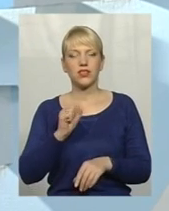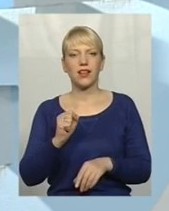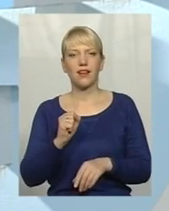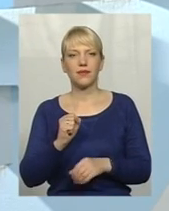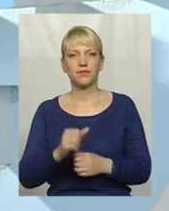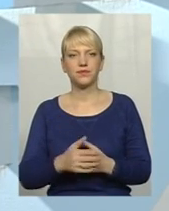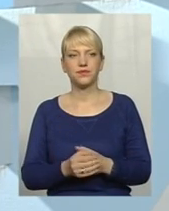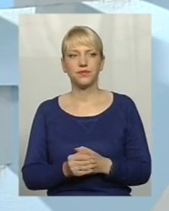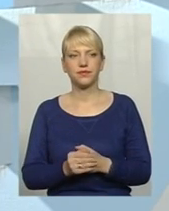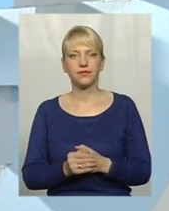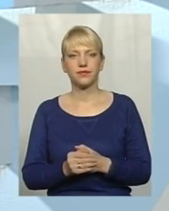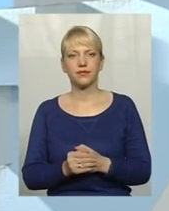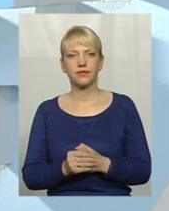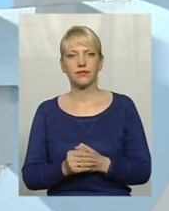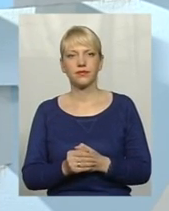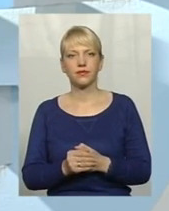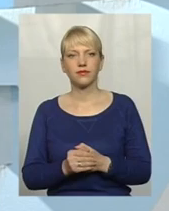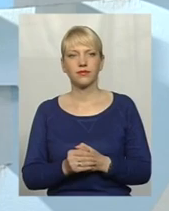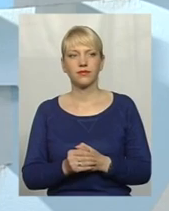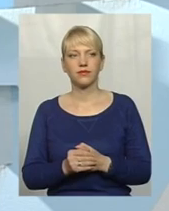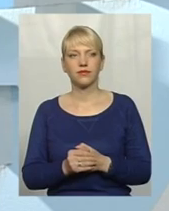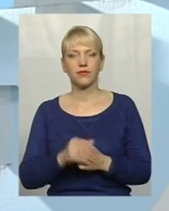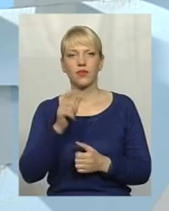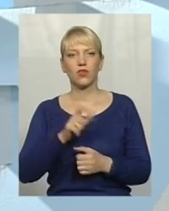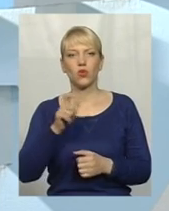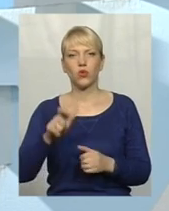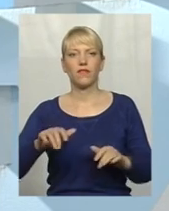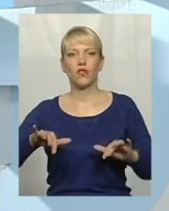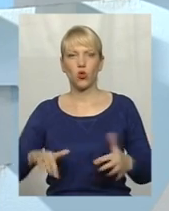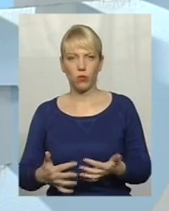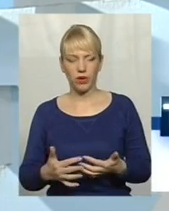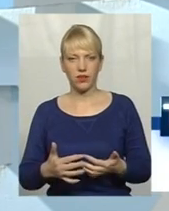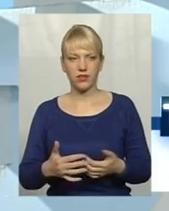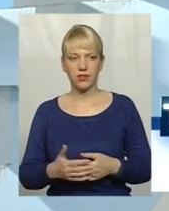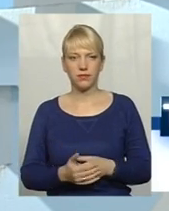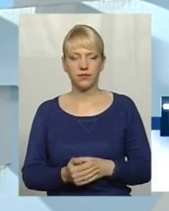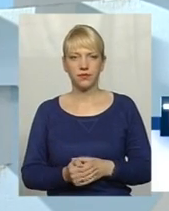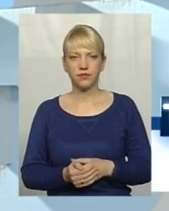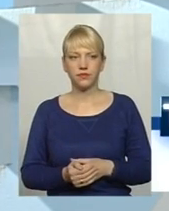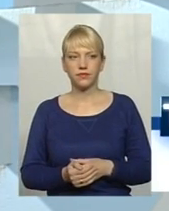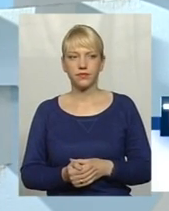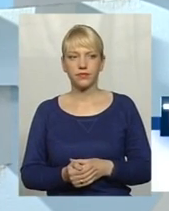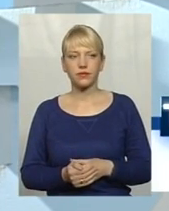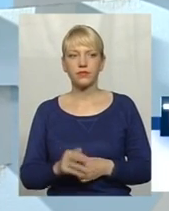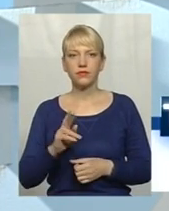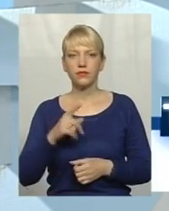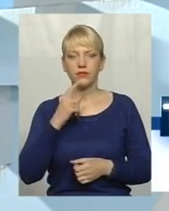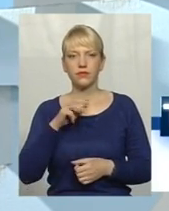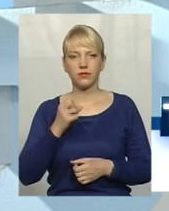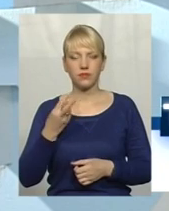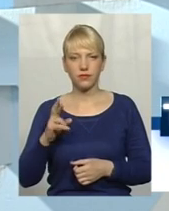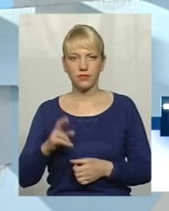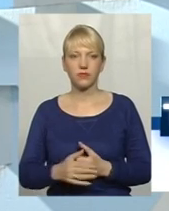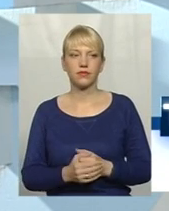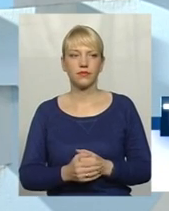люди втимились, по-перше, як Тетяна сказала, є